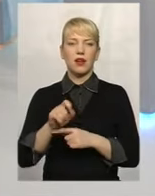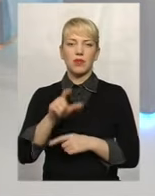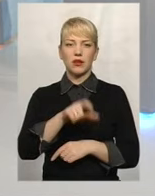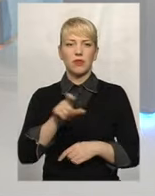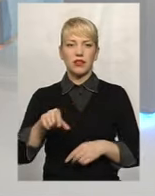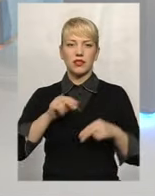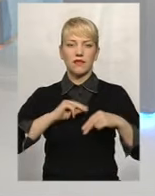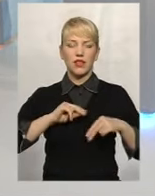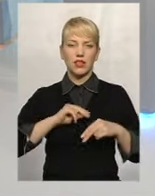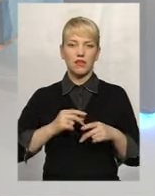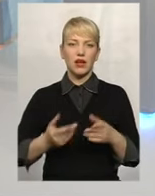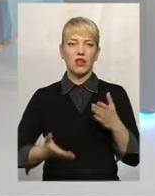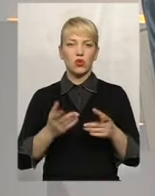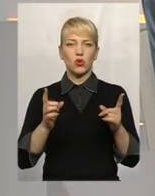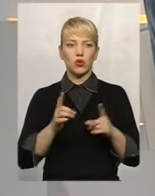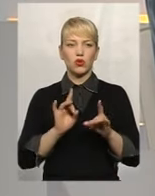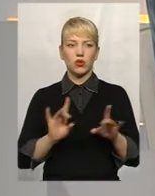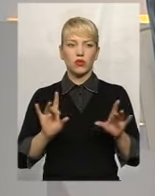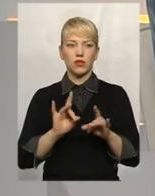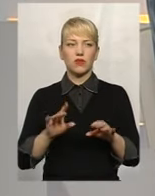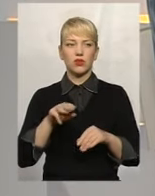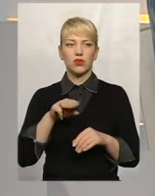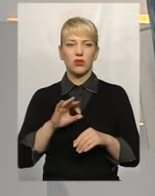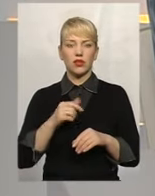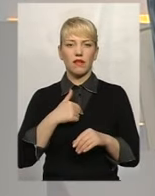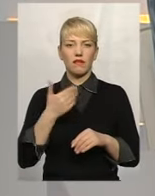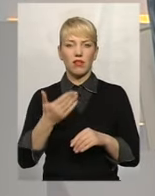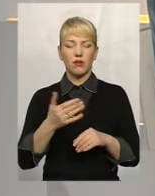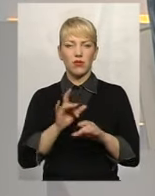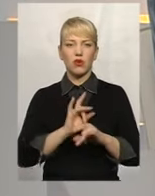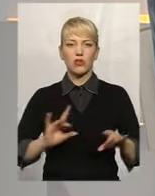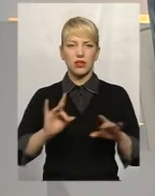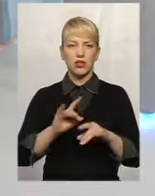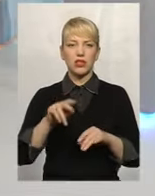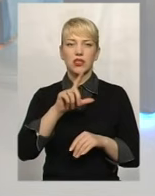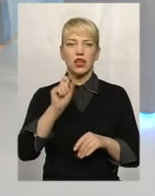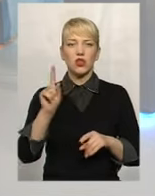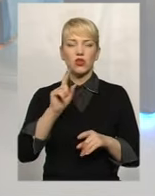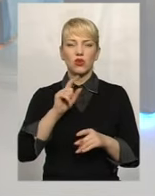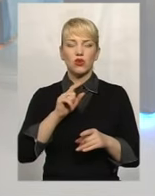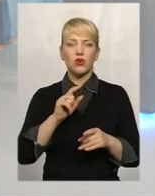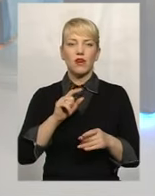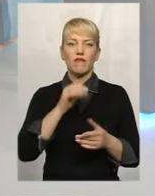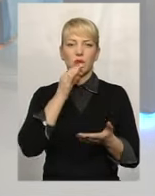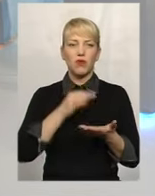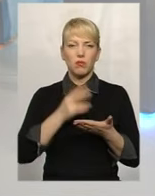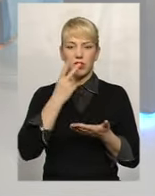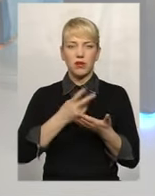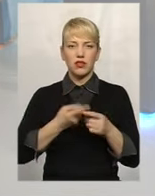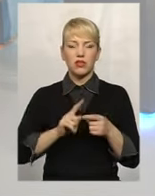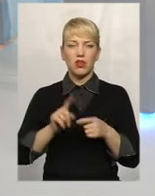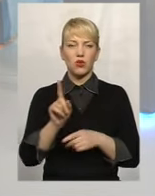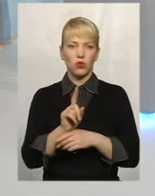Коротко, якщо дозволите, я окреслю, за що відповідальність передбачена цією нормою. Перше, це